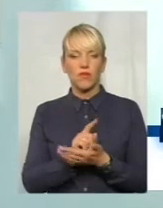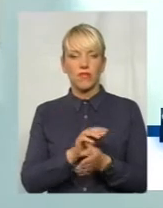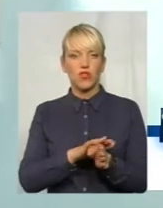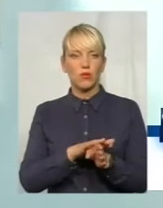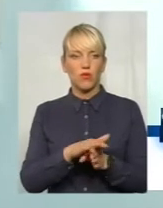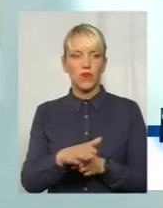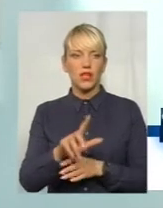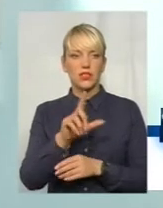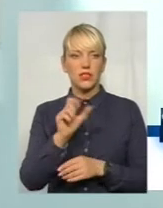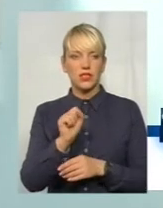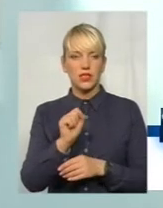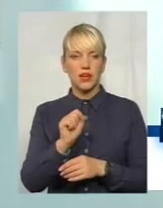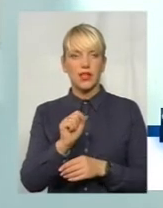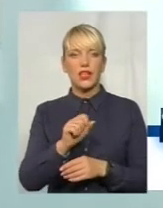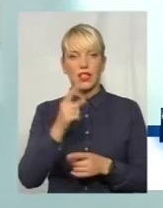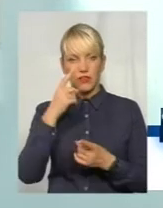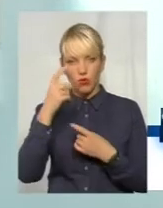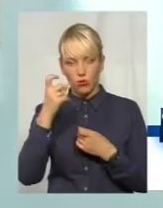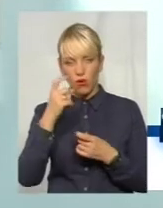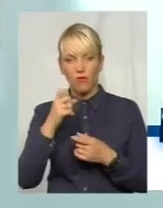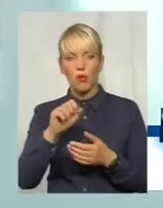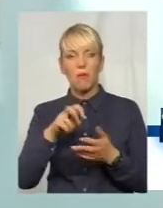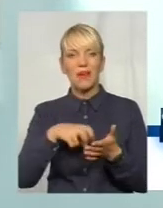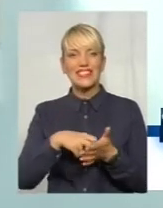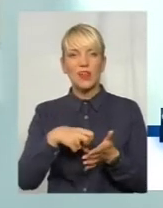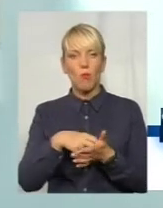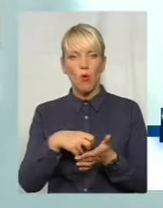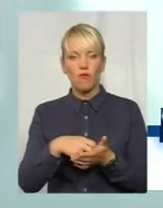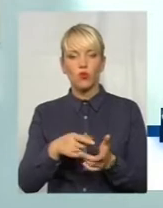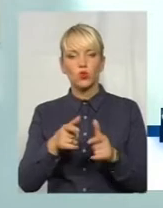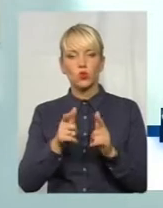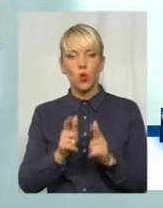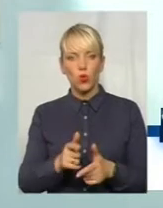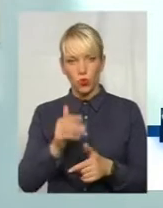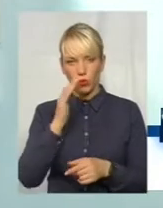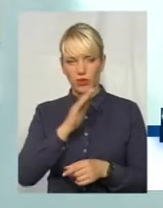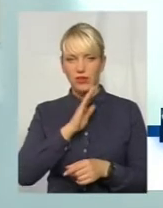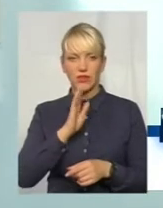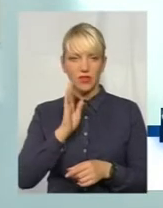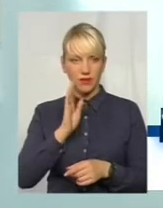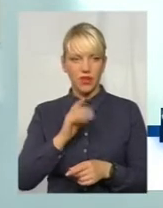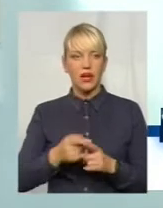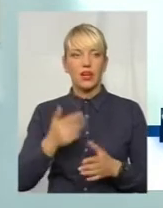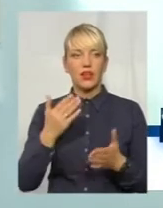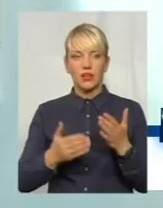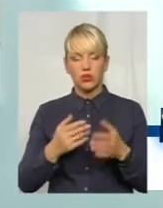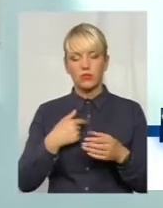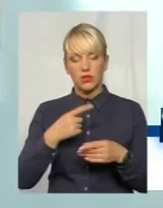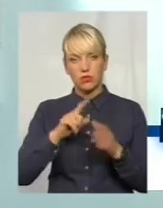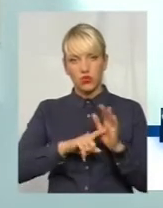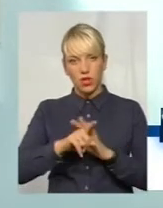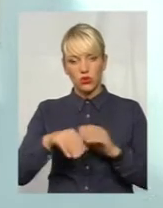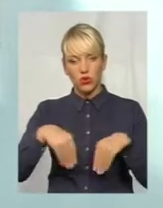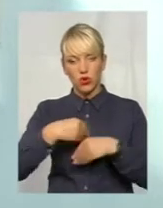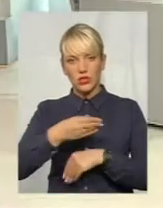поінформованою письмовою згодою батьків. Тобто, якщо розклатимо цю процедуру, то спочатку роздається поінформована згода.